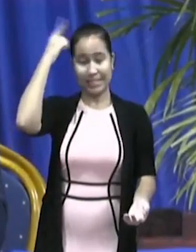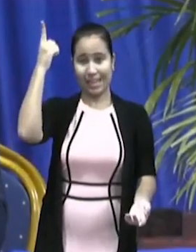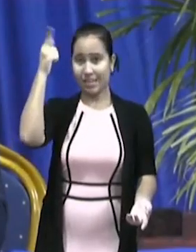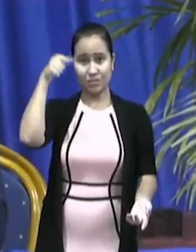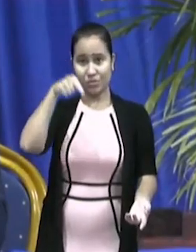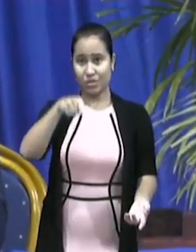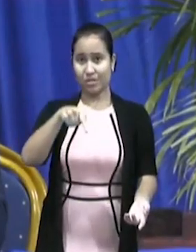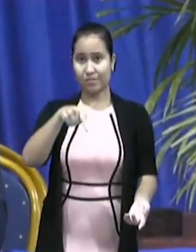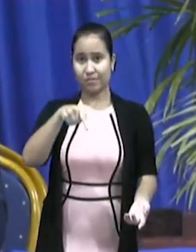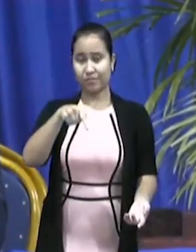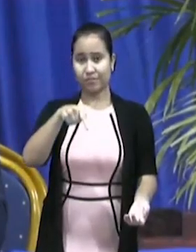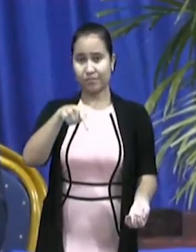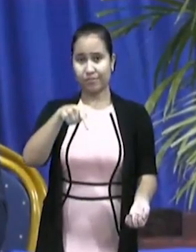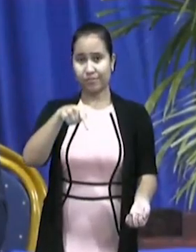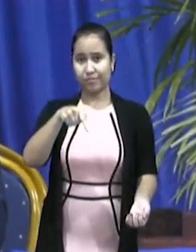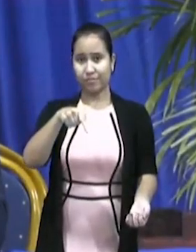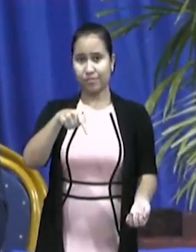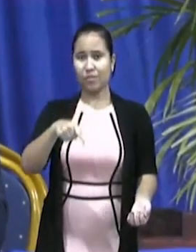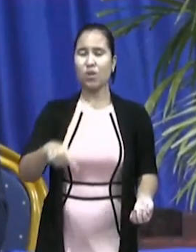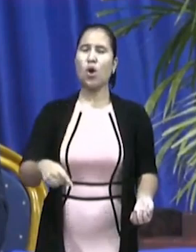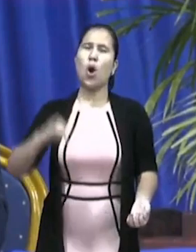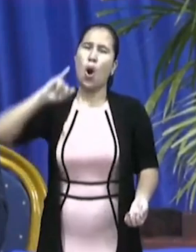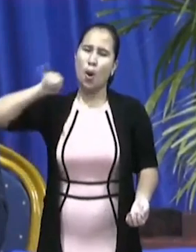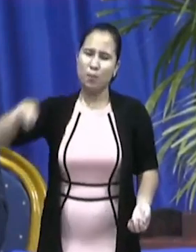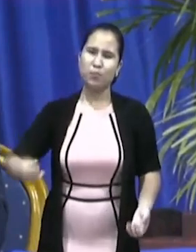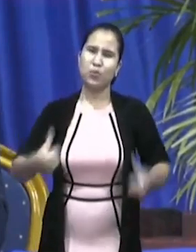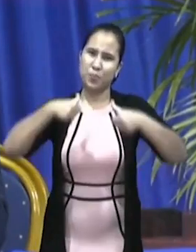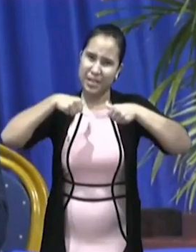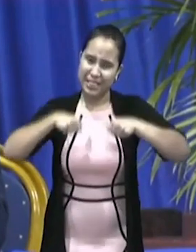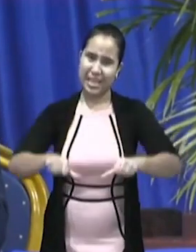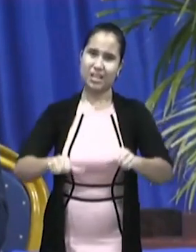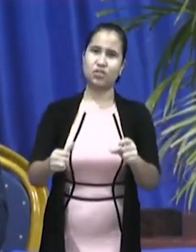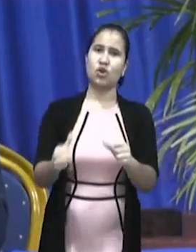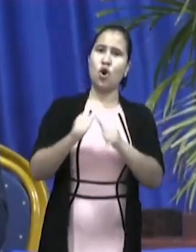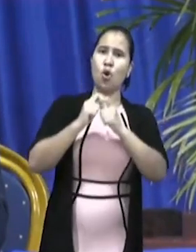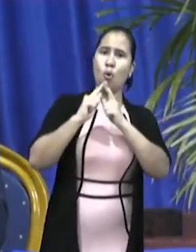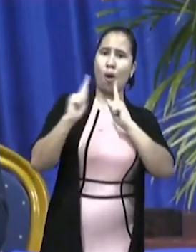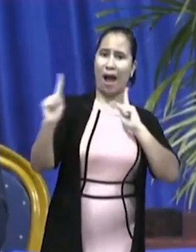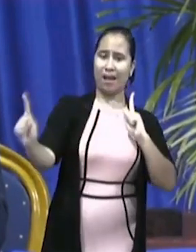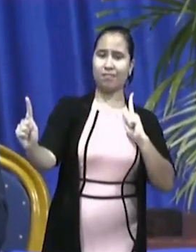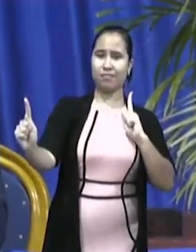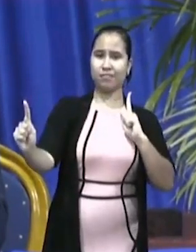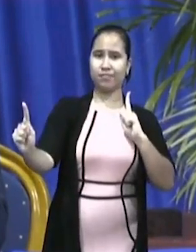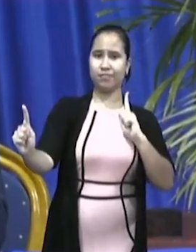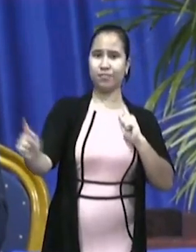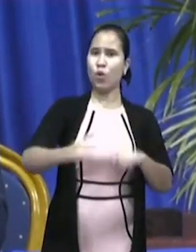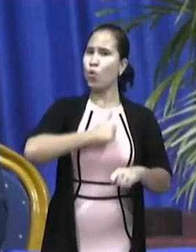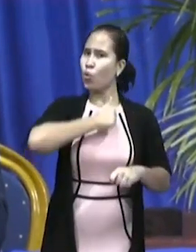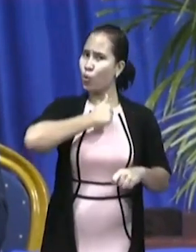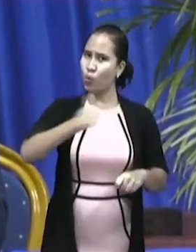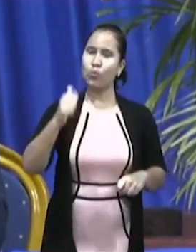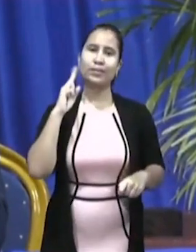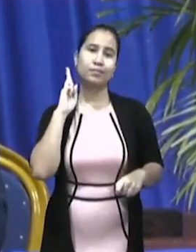We willen wederom benadrukken, hou afstand, goede hygiëne,